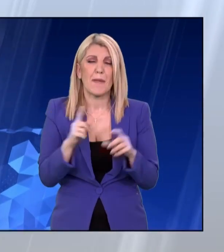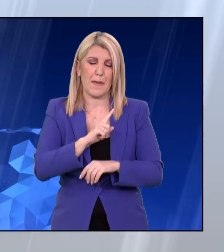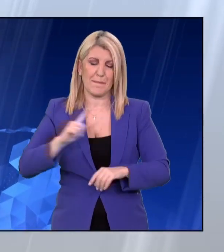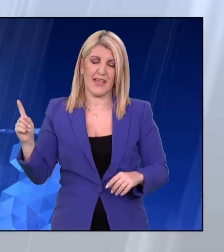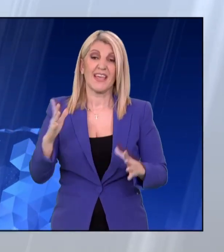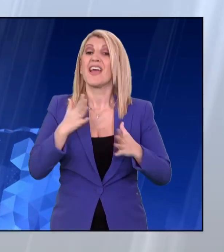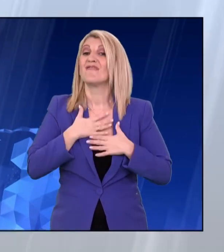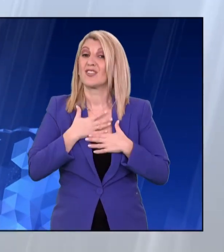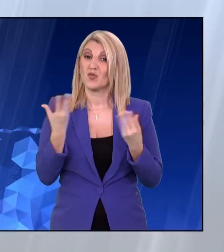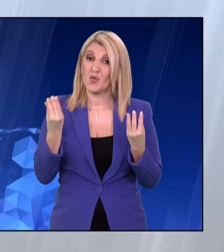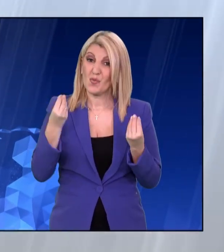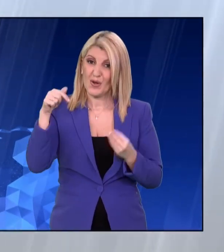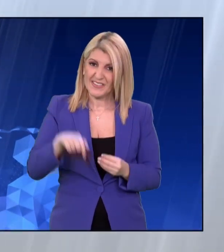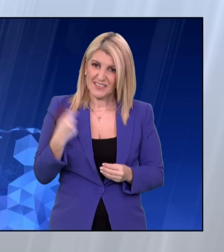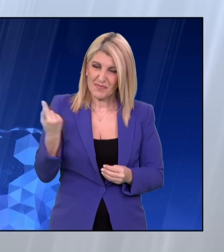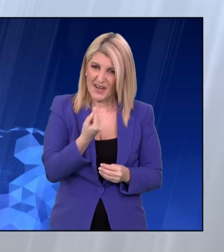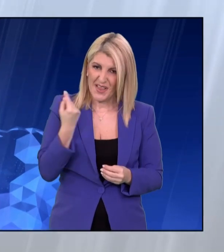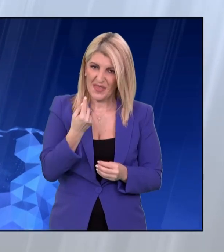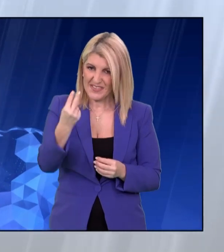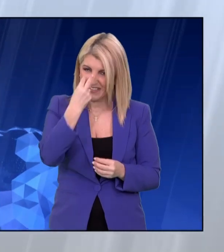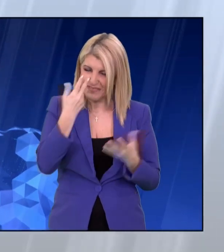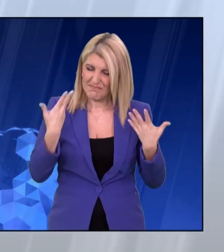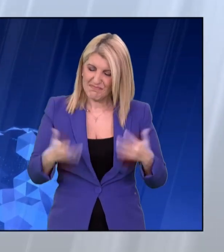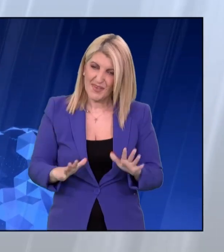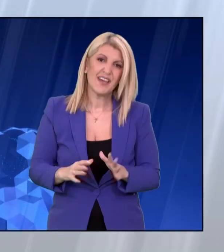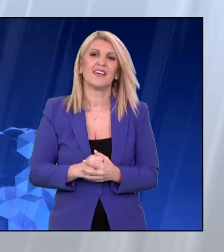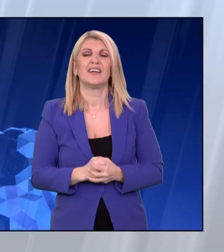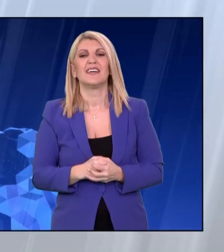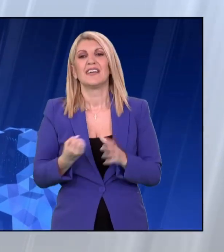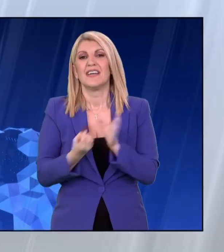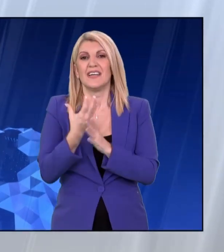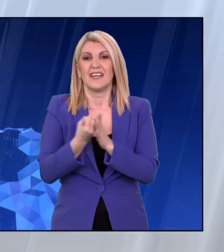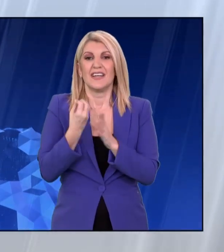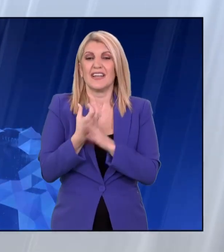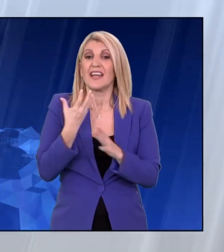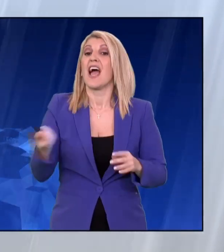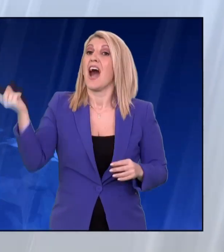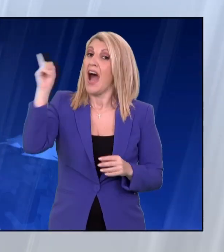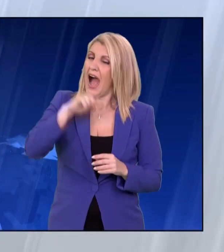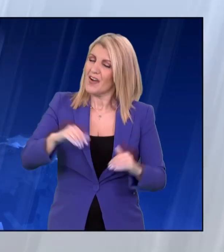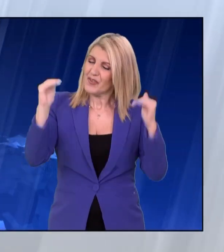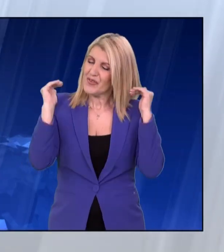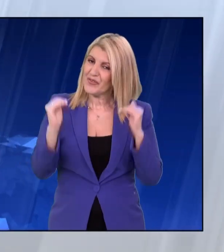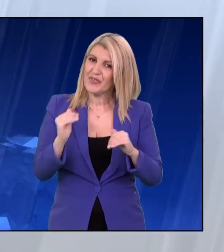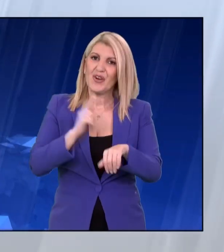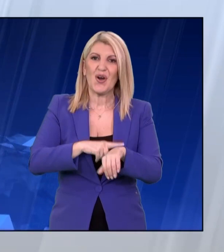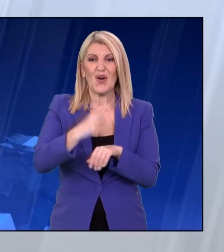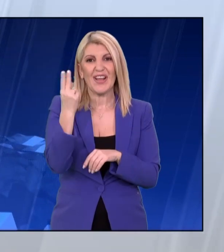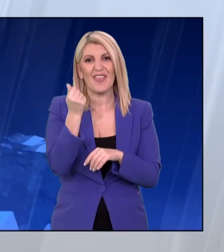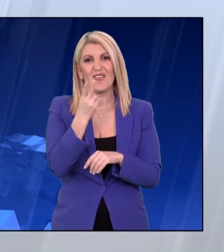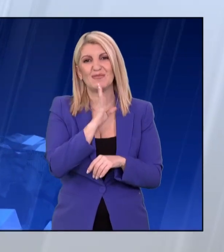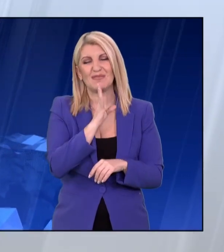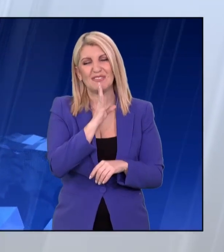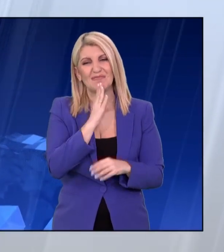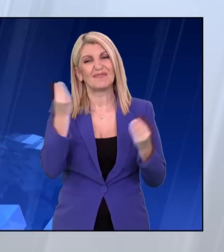Ευχαριστούμε πολύ που και σήμερα συντονιστήκατε εδώ μαζί μας για τα νέα της ημέρας. Δίνουμε ραντεβού και πάλι αύριο στις 2 το μεσημέρι. Εύχομαι με